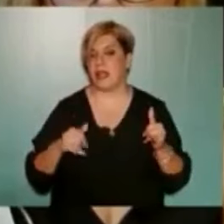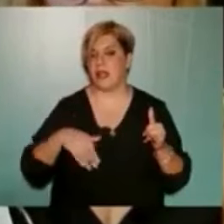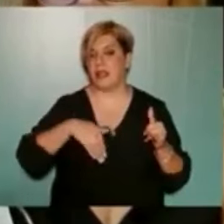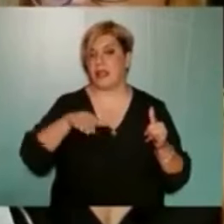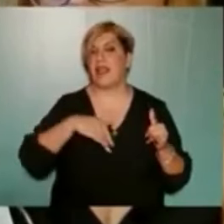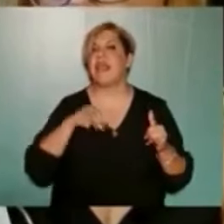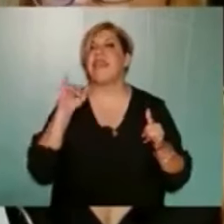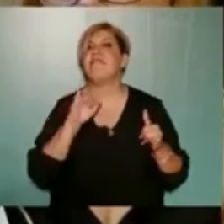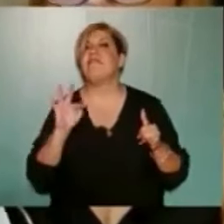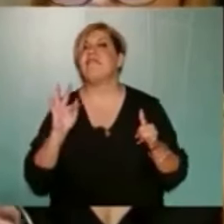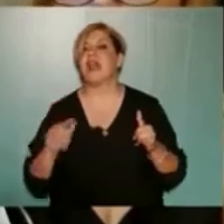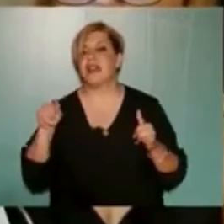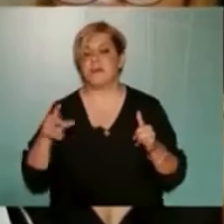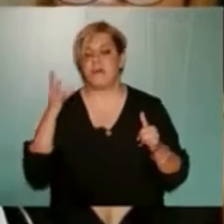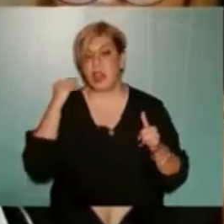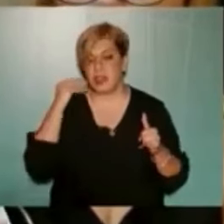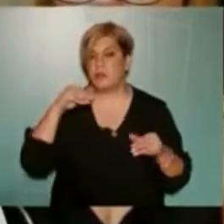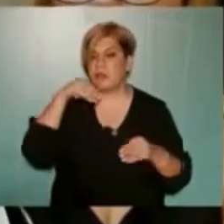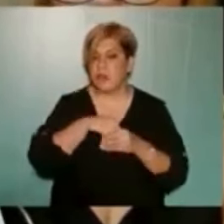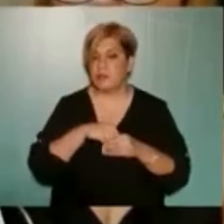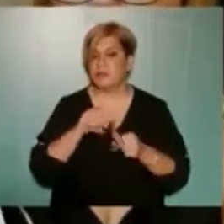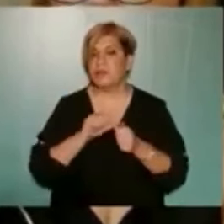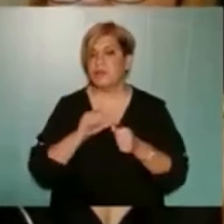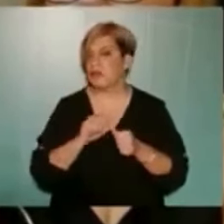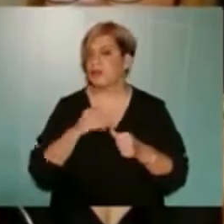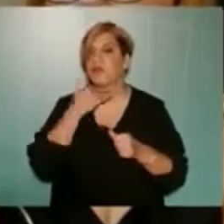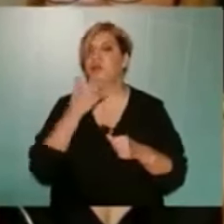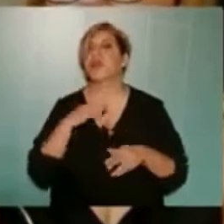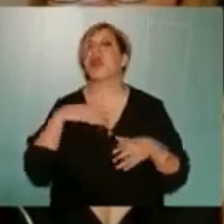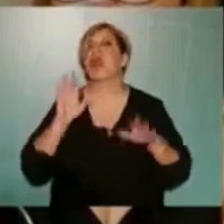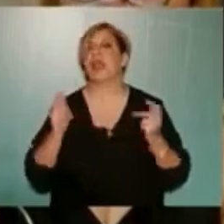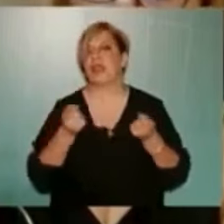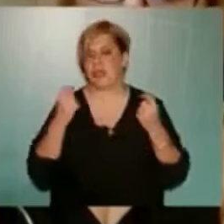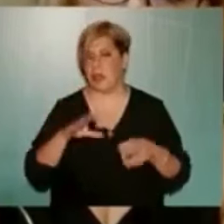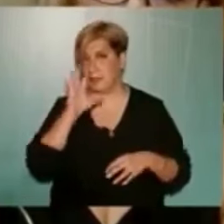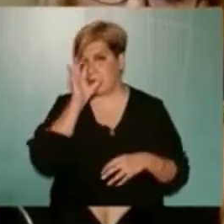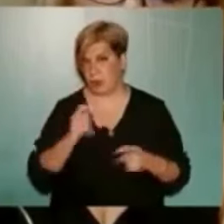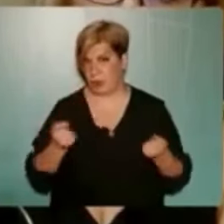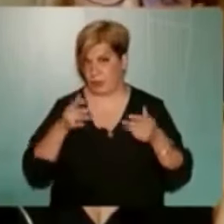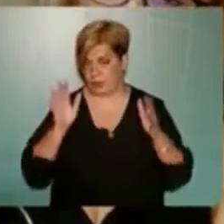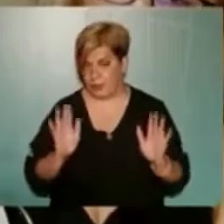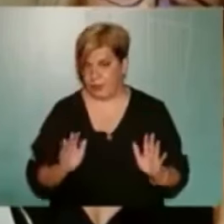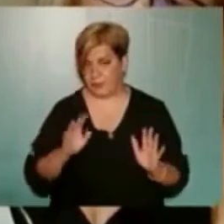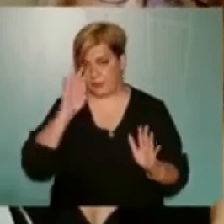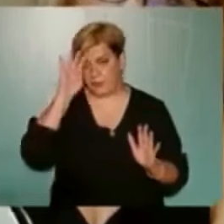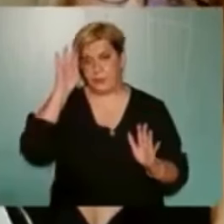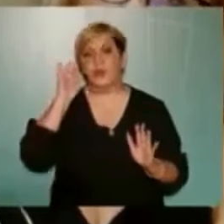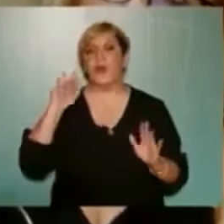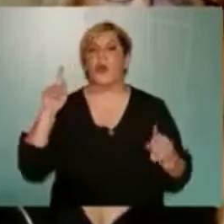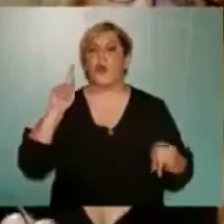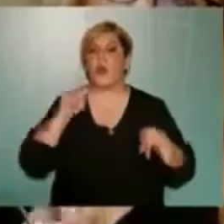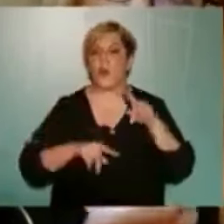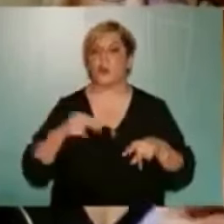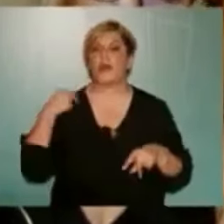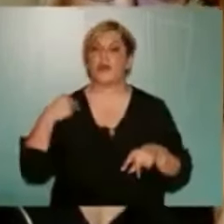Ιφανέτ μαθαίνουμε σιγά σιγά ότι μέσα σε αυτούς τους μήνες κάτι τέτοιο δεν μπορεί να γίνει, δεν μπορεί να πραγματοποιηθεί. Όποιος